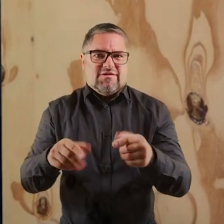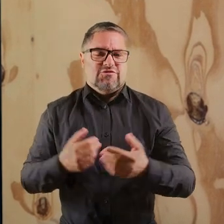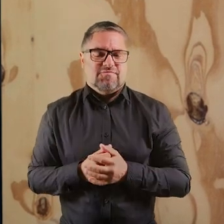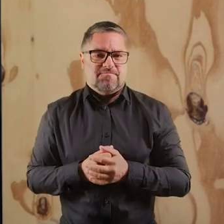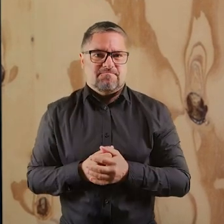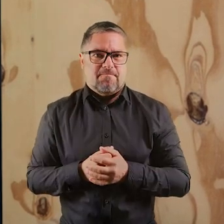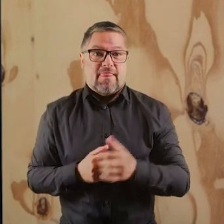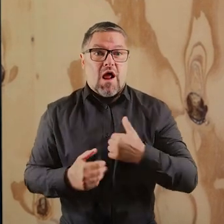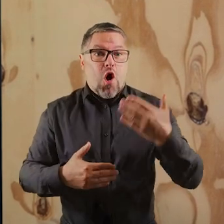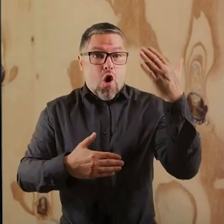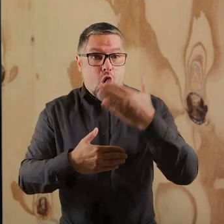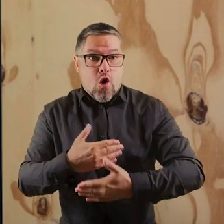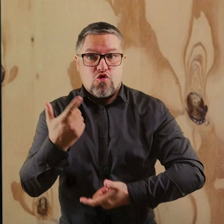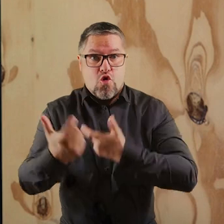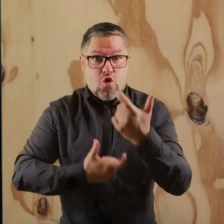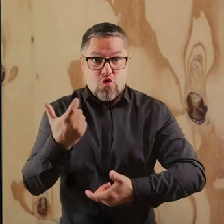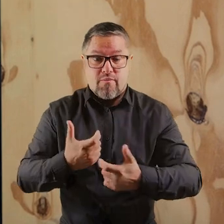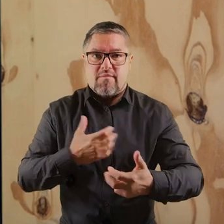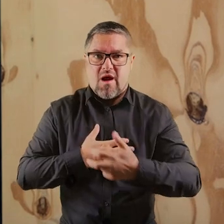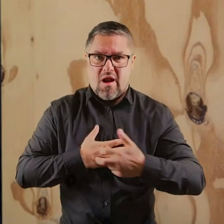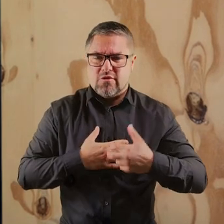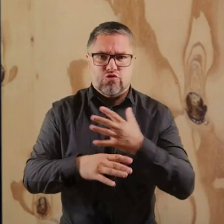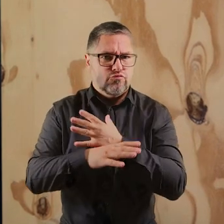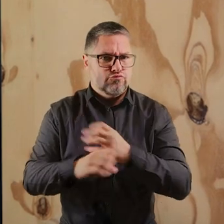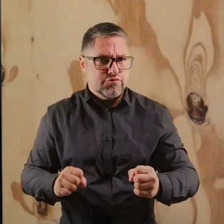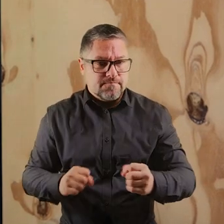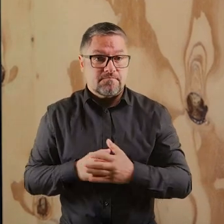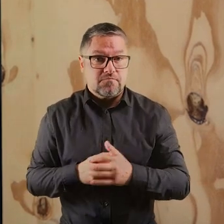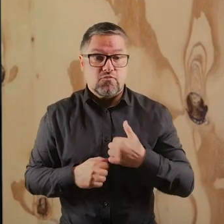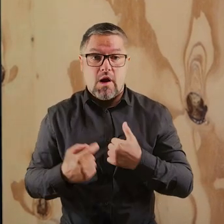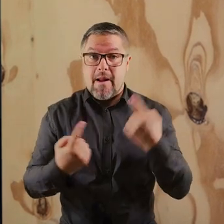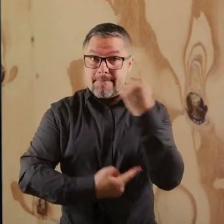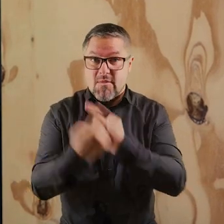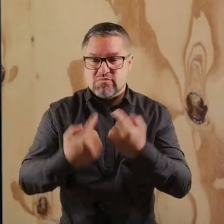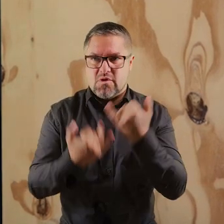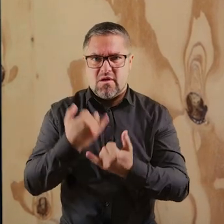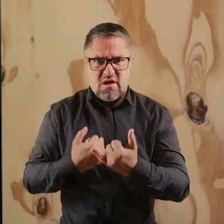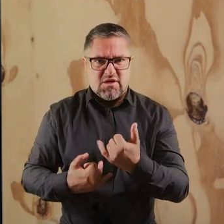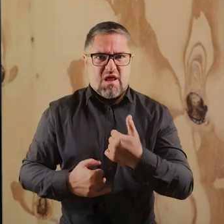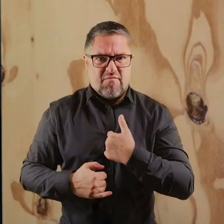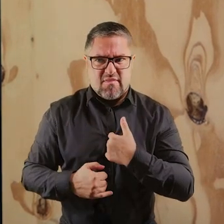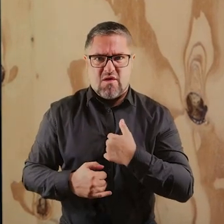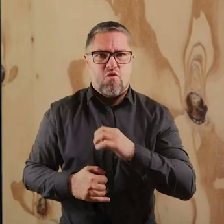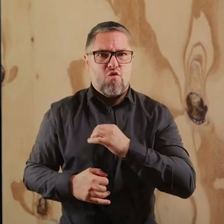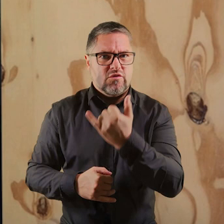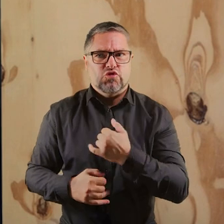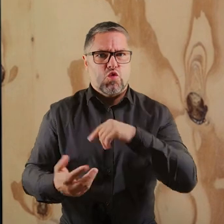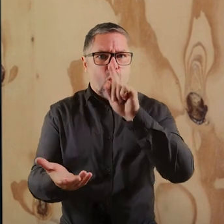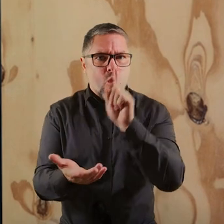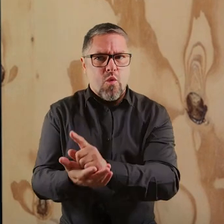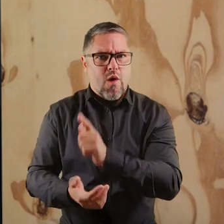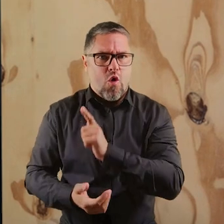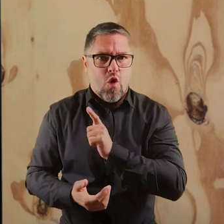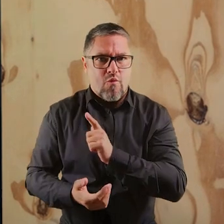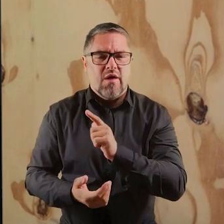Jak zakończyliśmy proces leczenia, to pomyślałam sobie wtedy w ten sposób, że skoro nam się udało i